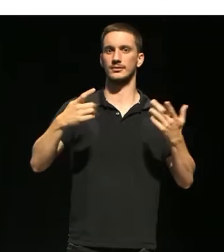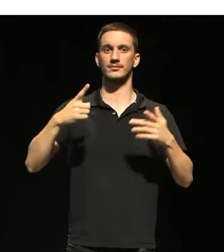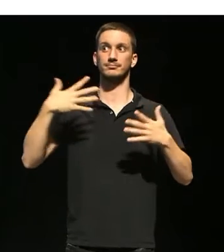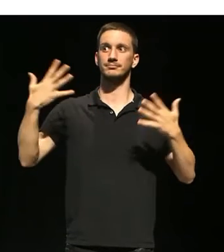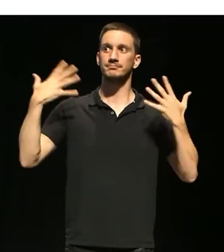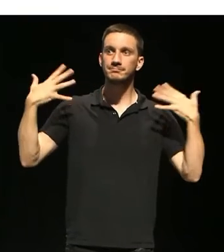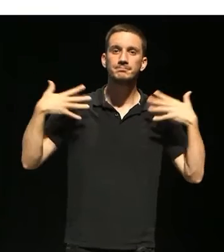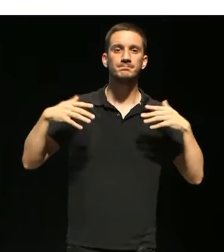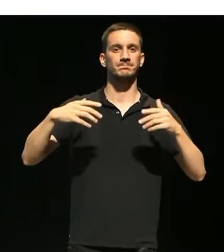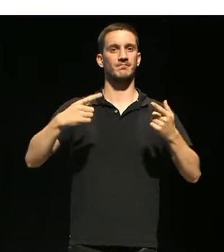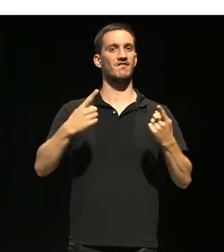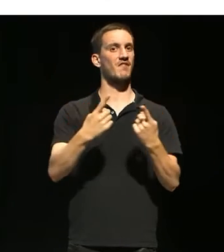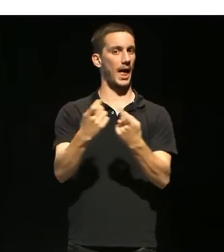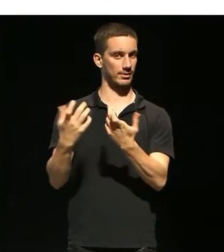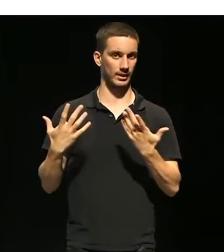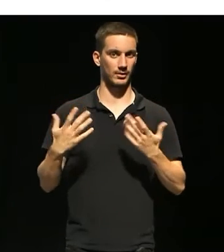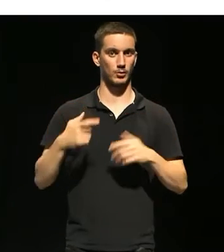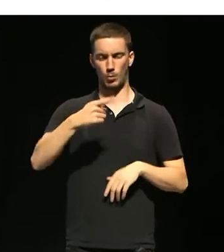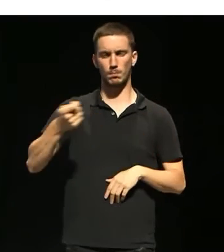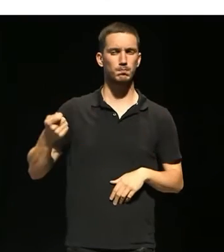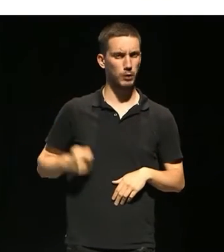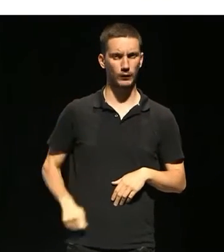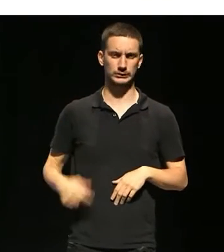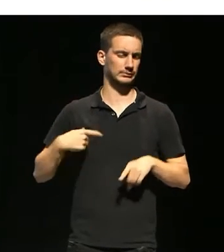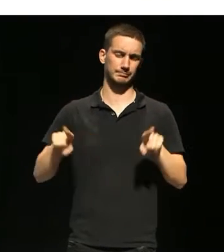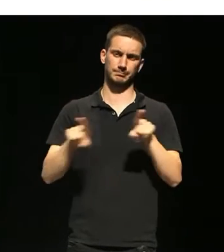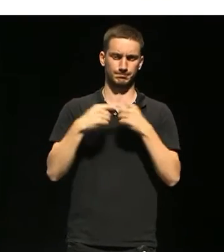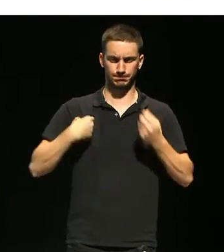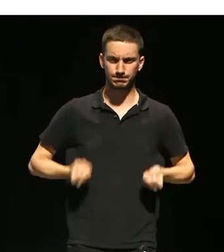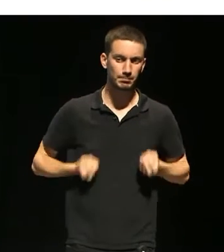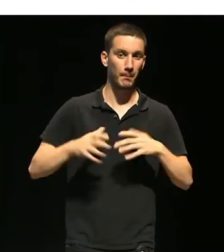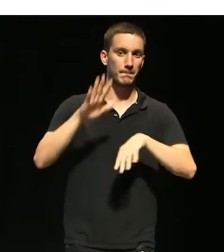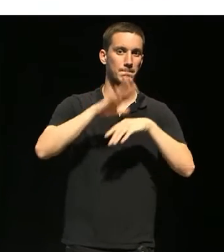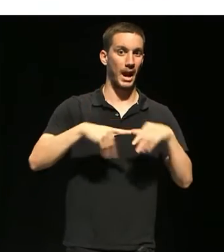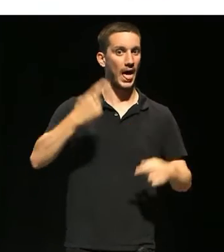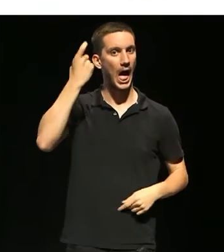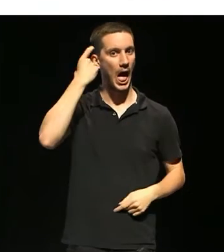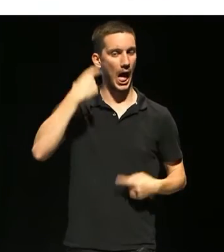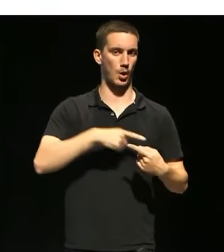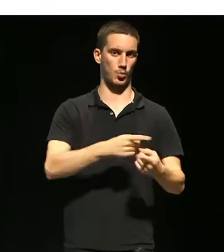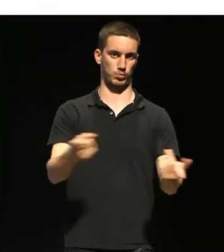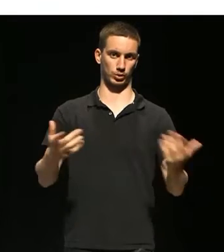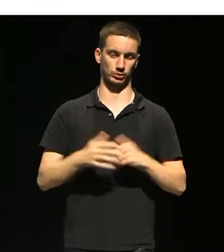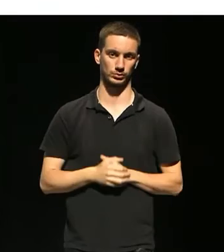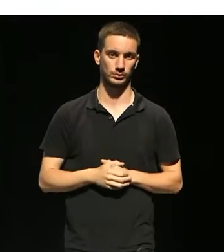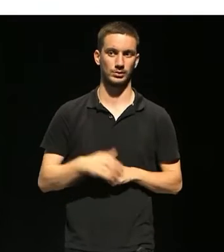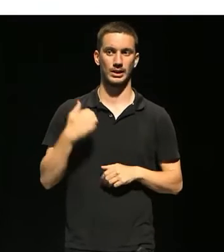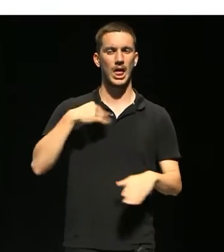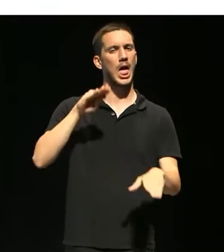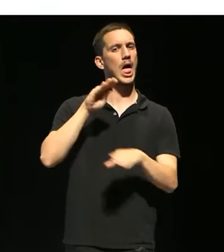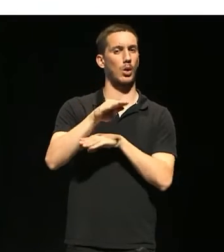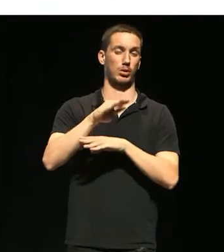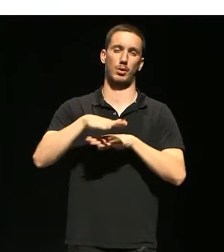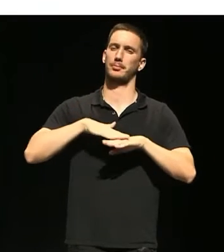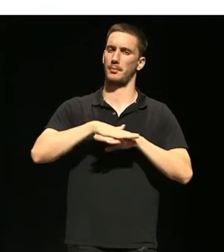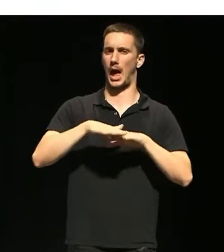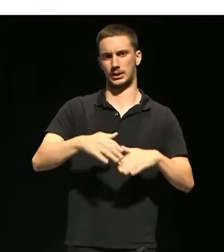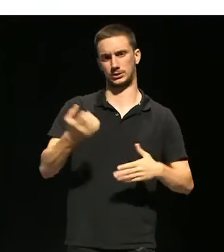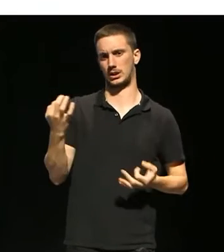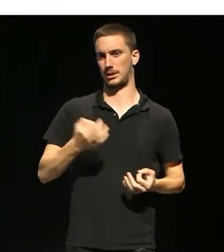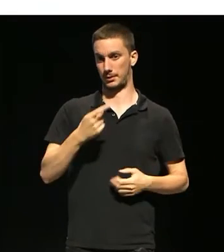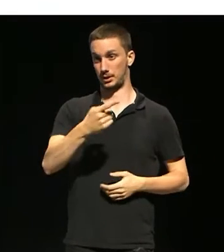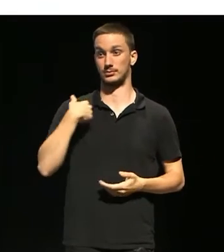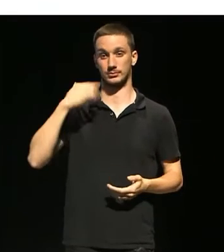ventilació. I tot i així, les professionals ho han donat tot pel seu alumnat. Sabem que l'educació és essencial. Ho hem vist durant el